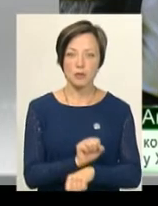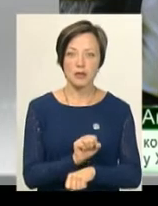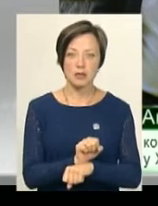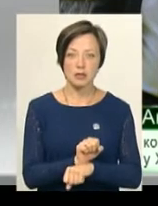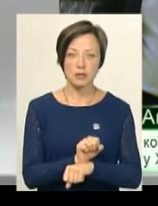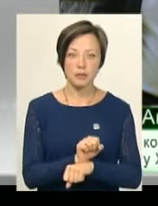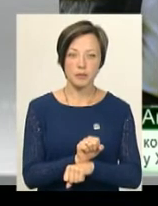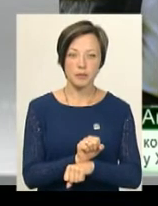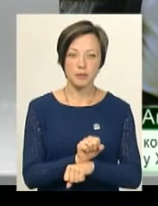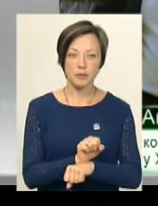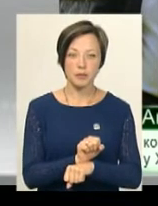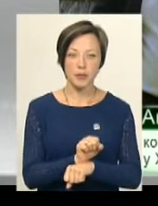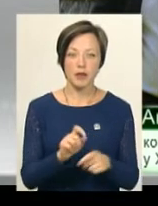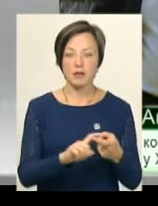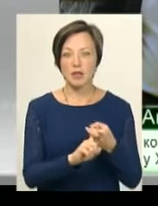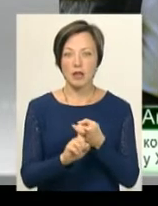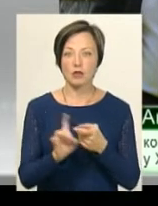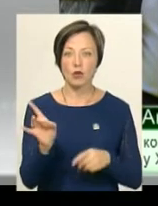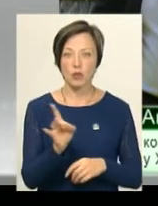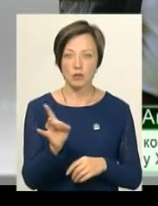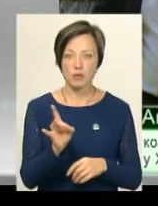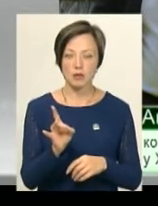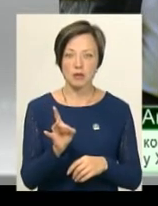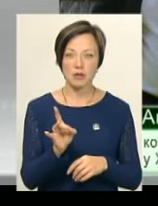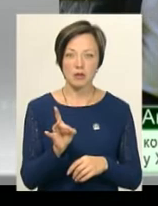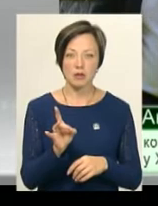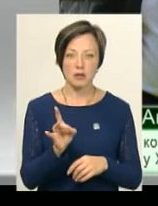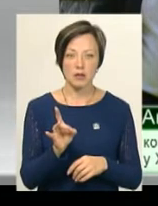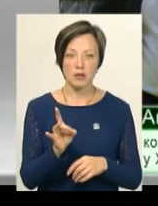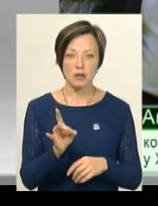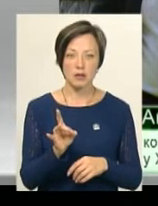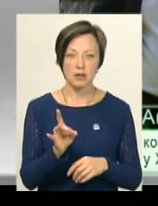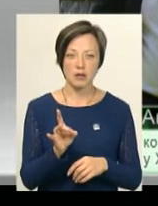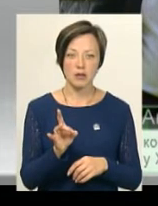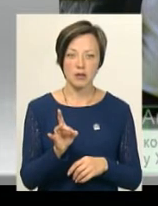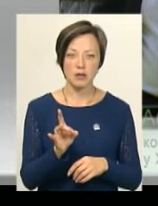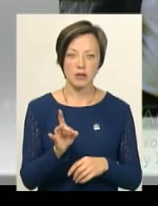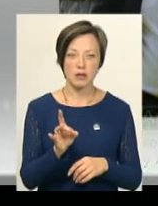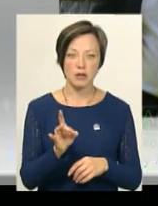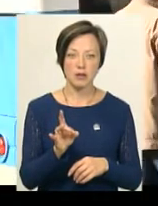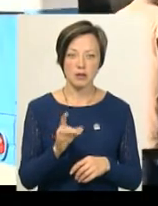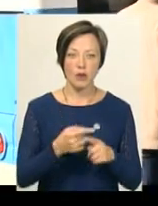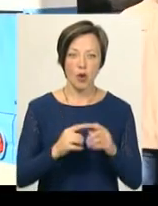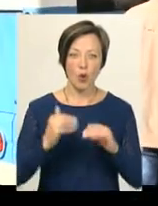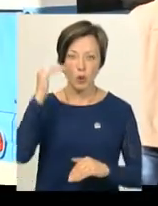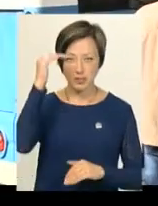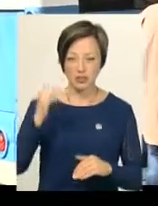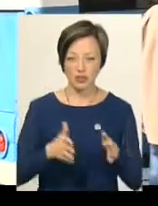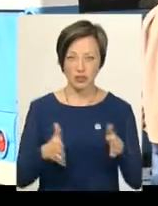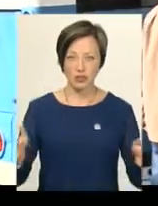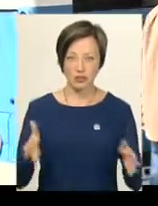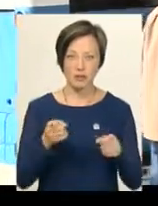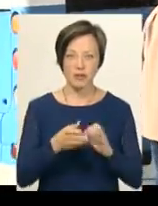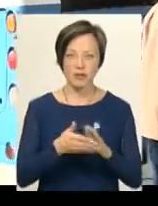в залежності від розміру. Коштує від 160 тисяч і до 180 тисяч. Хмельничанин Іван